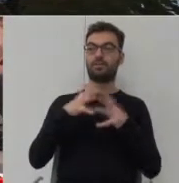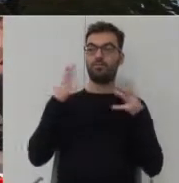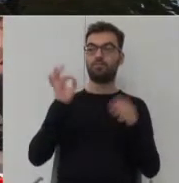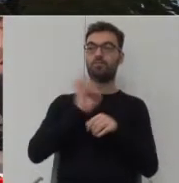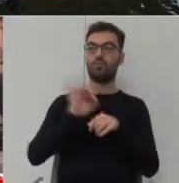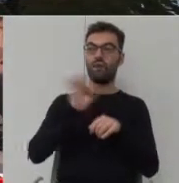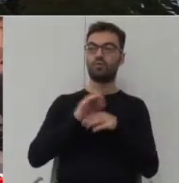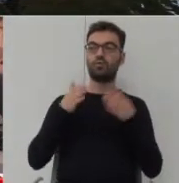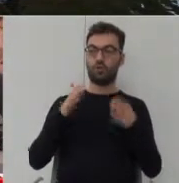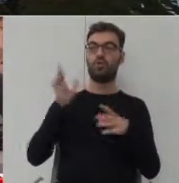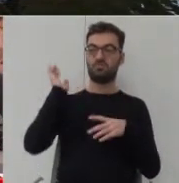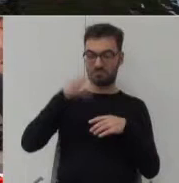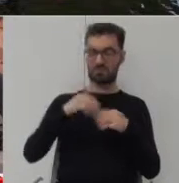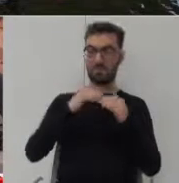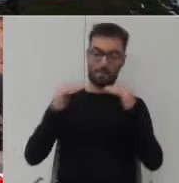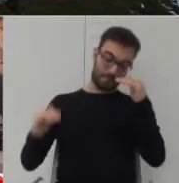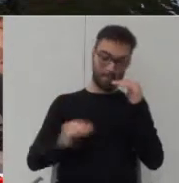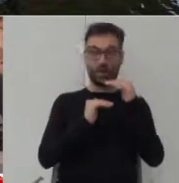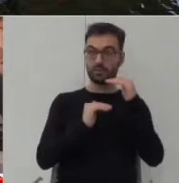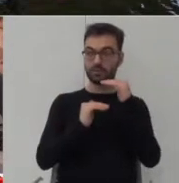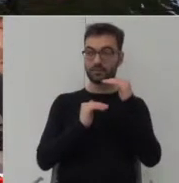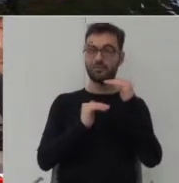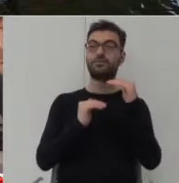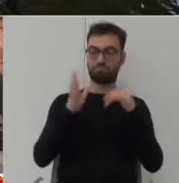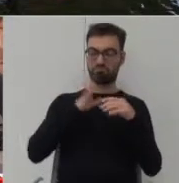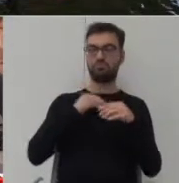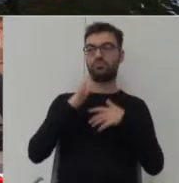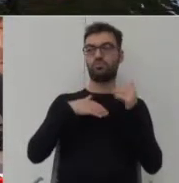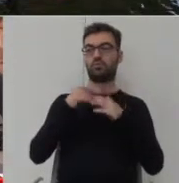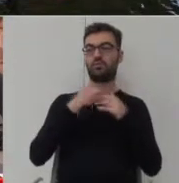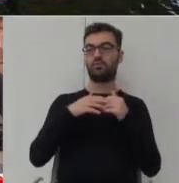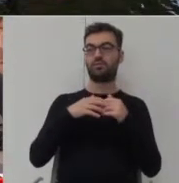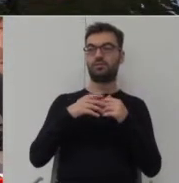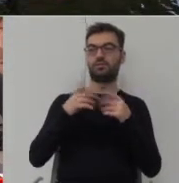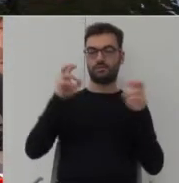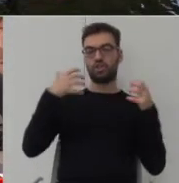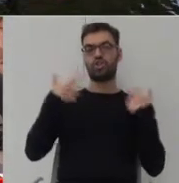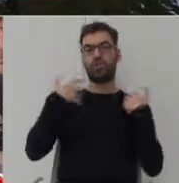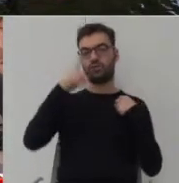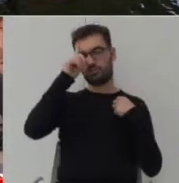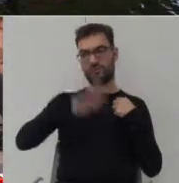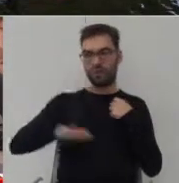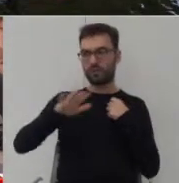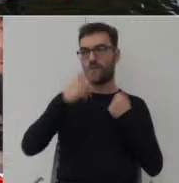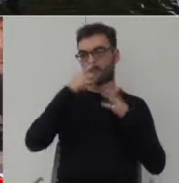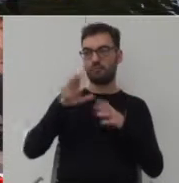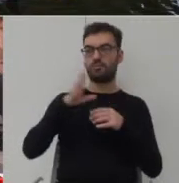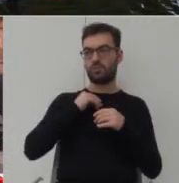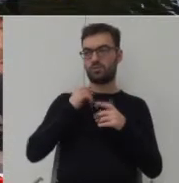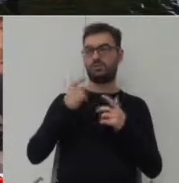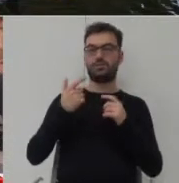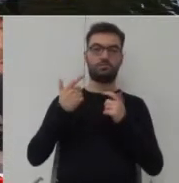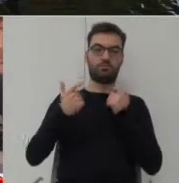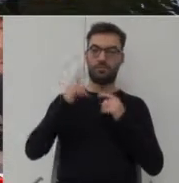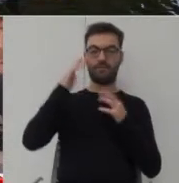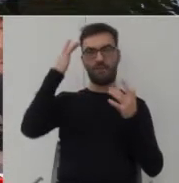drogowemu, pod jego estakadami zbudować żyjącą społeczność właśnie, pokazując jak bardzo daleko może się